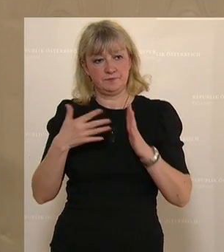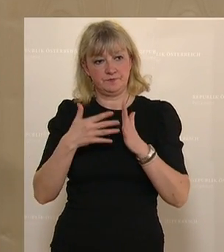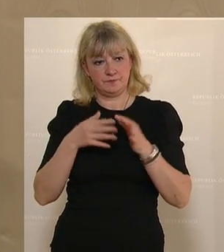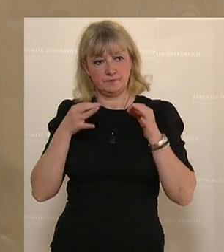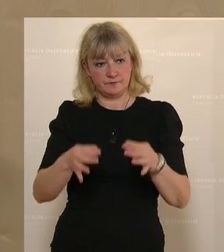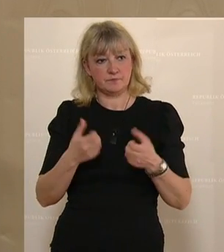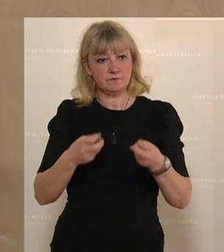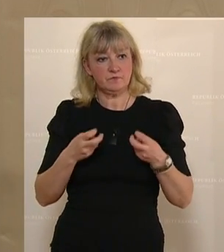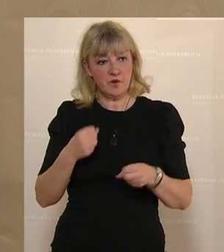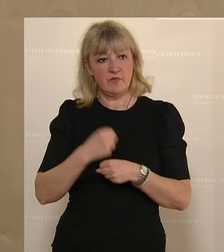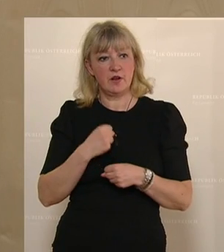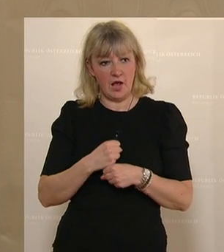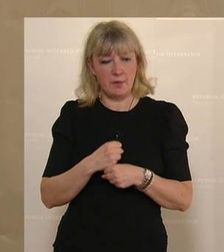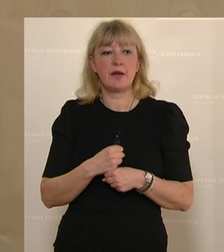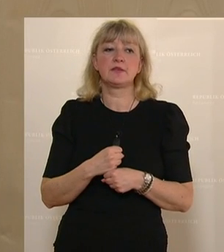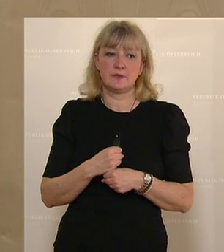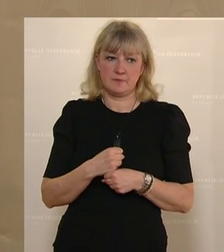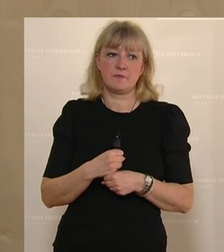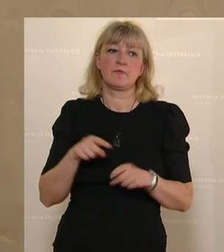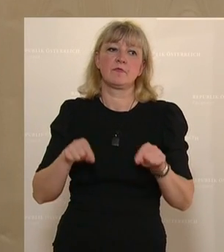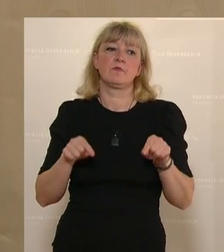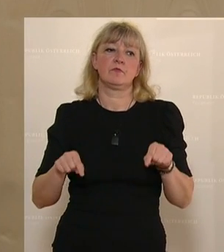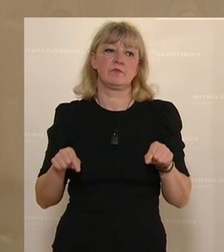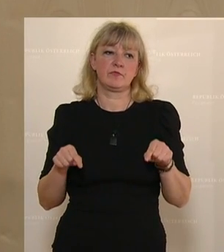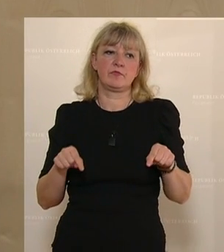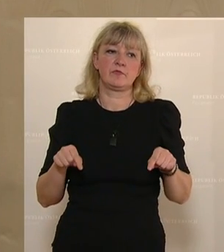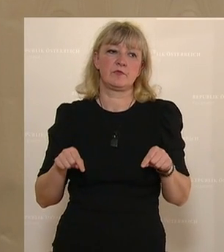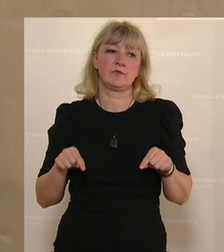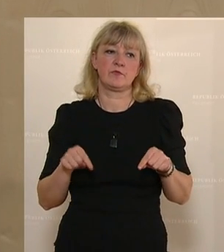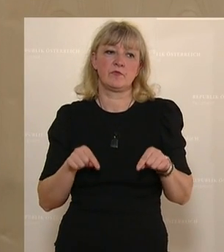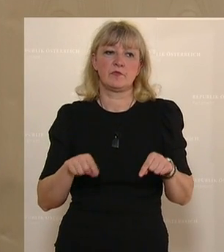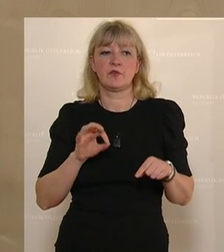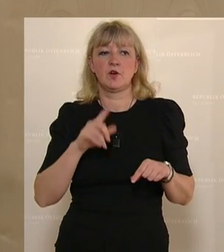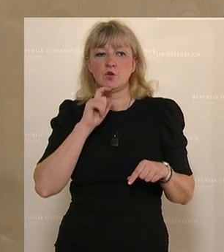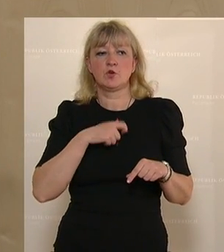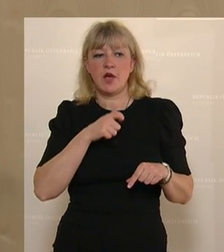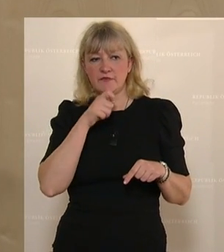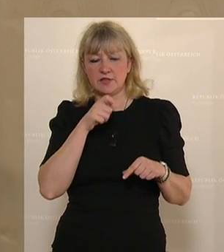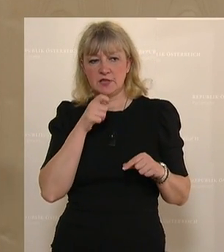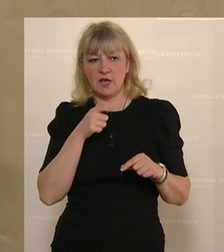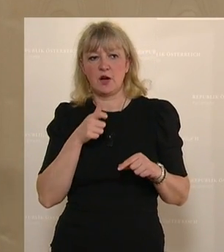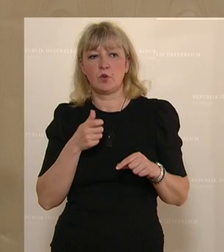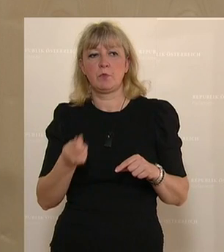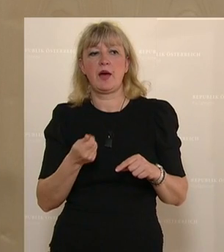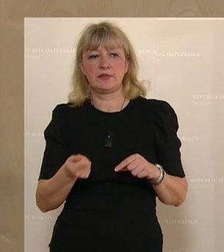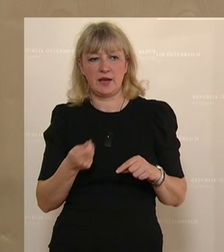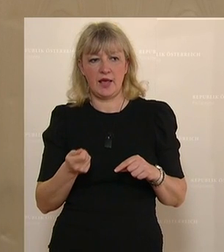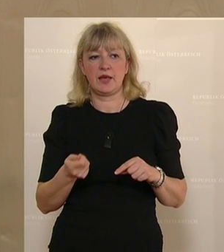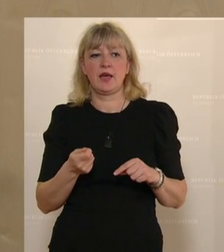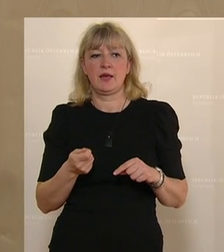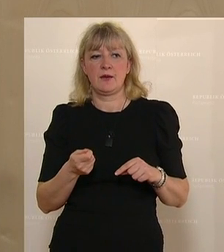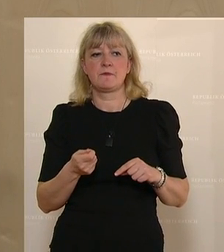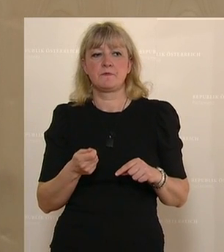Teststraßen freiwillig arbeiten, dass die für die Sozialversicherungsbeiträge